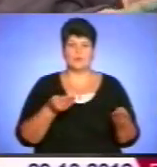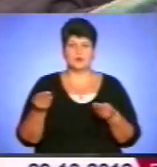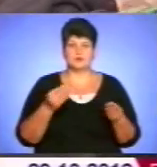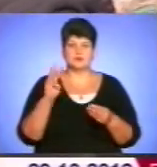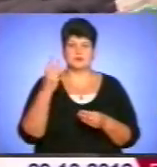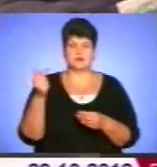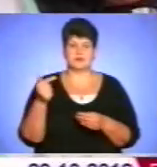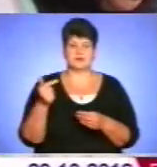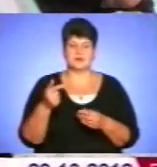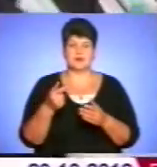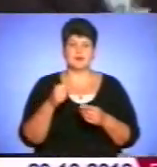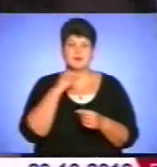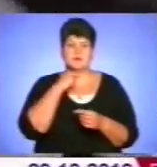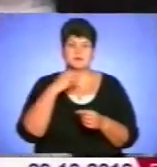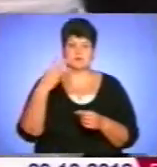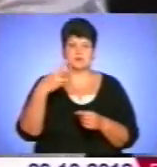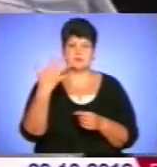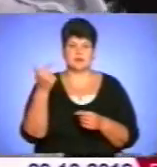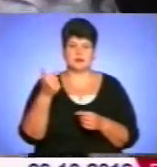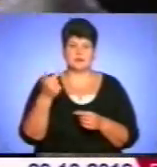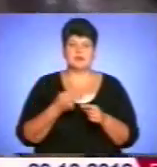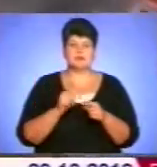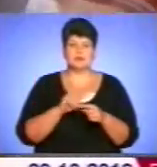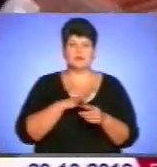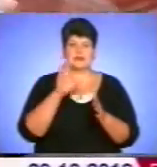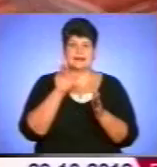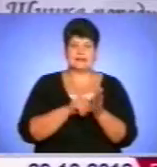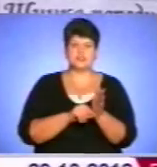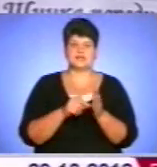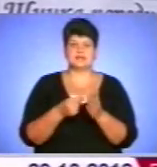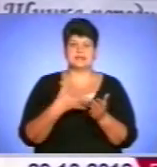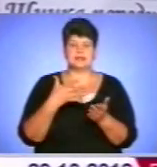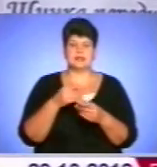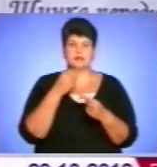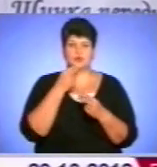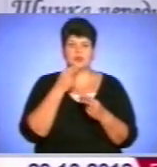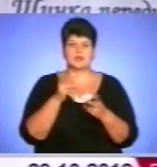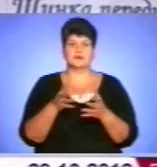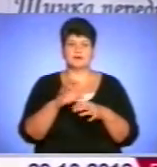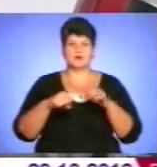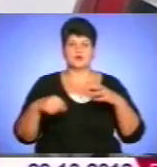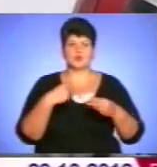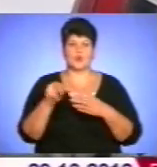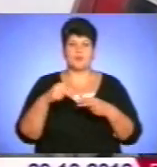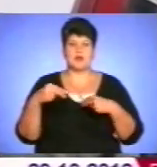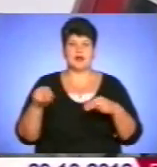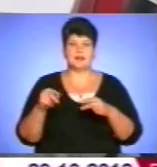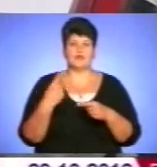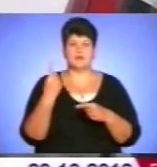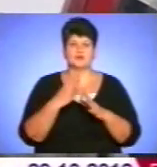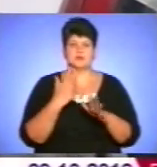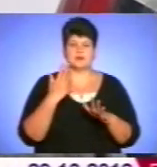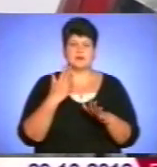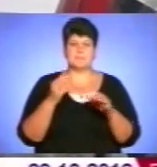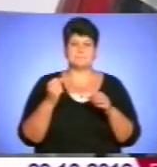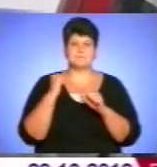гривень і м'ясо від 35. Такими були найнижчі ціни на продукти, які розбирали в першу чергу. Тут мішок 25